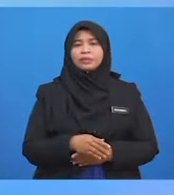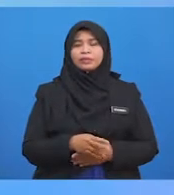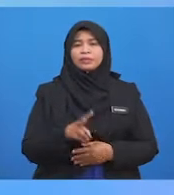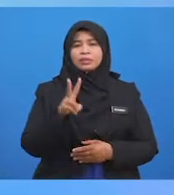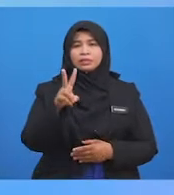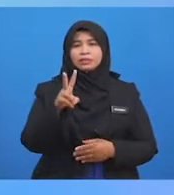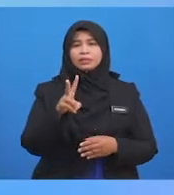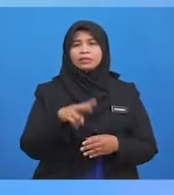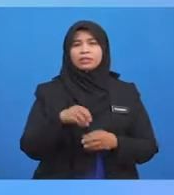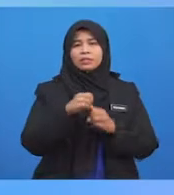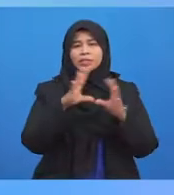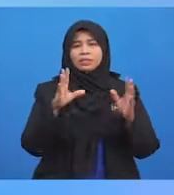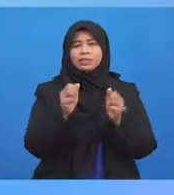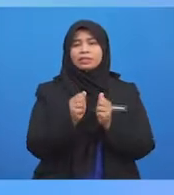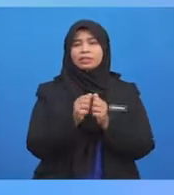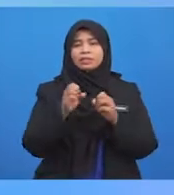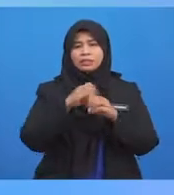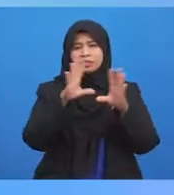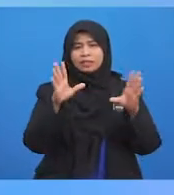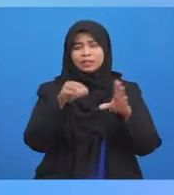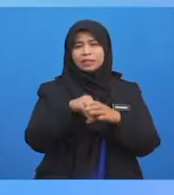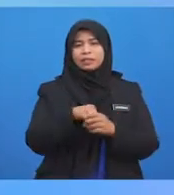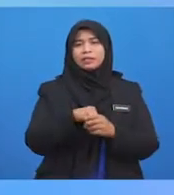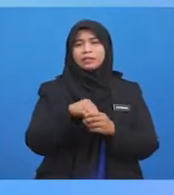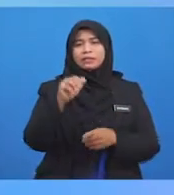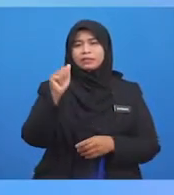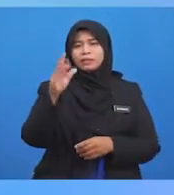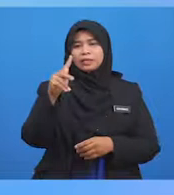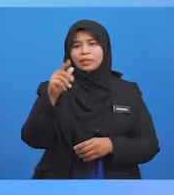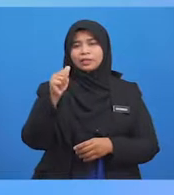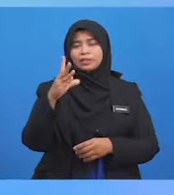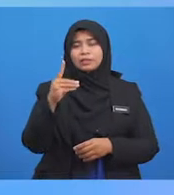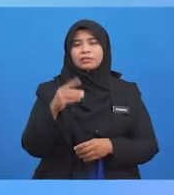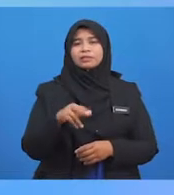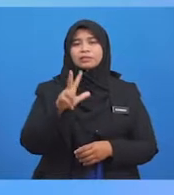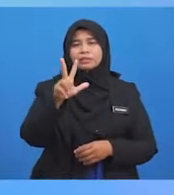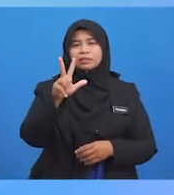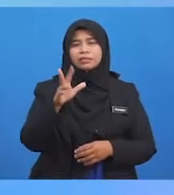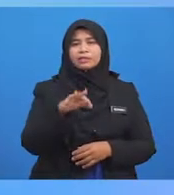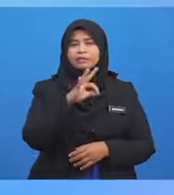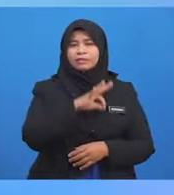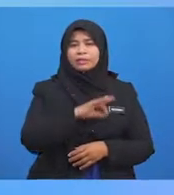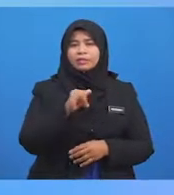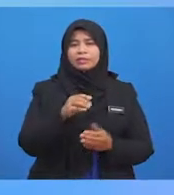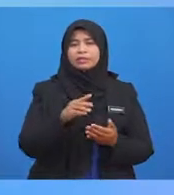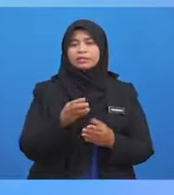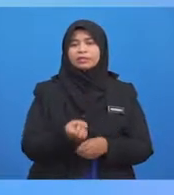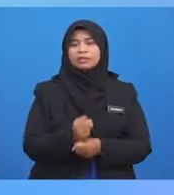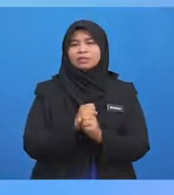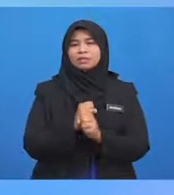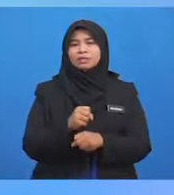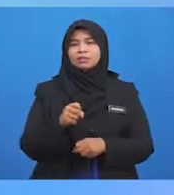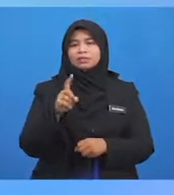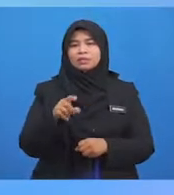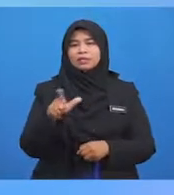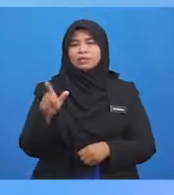Dinyatakan Dengan jelas Di dalam Akad Ketiga Manfaat Yang disewa Mestilah